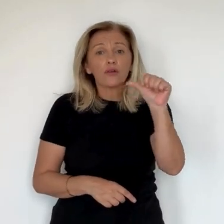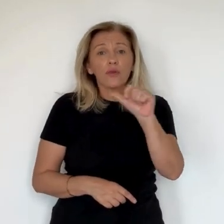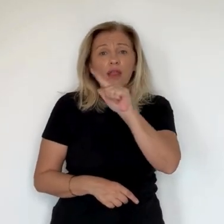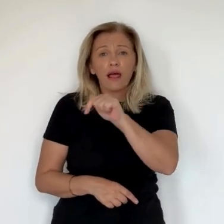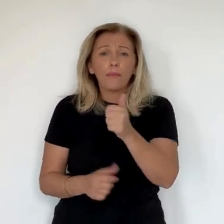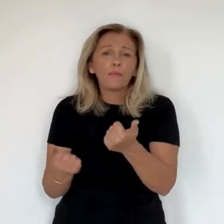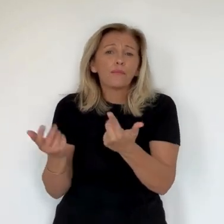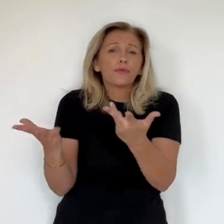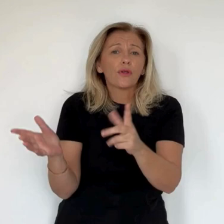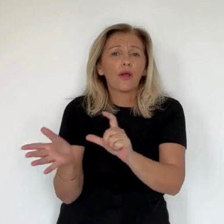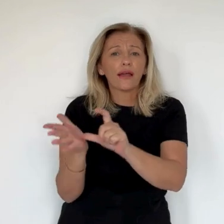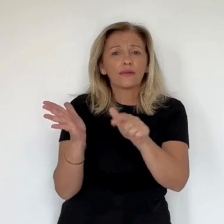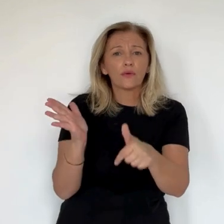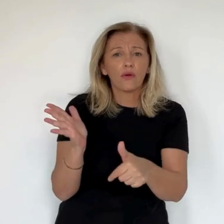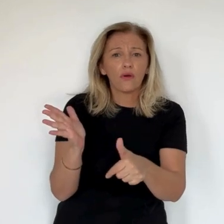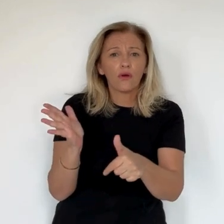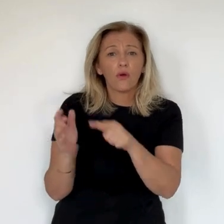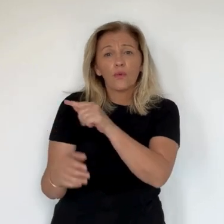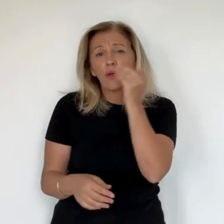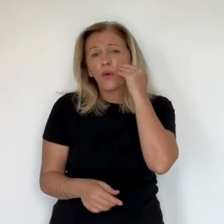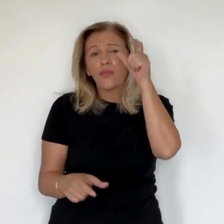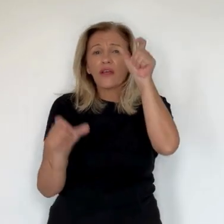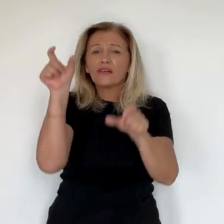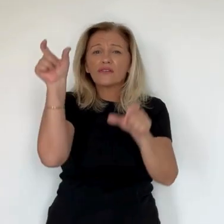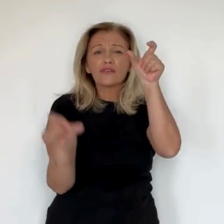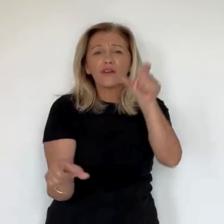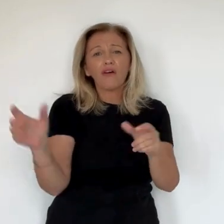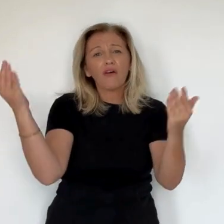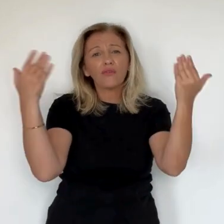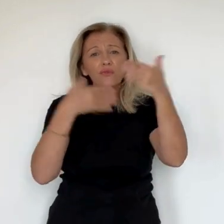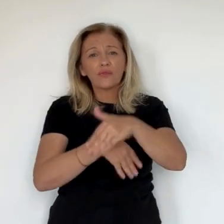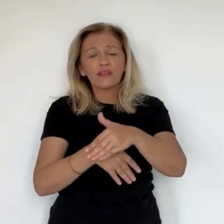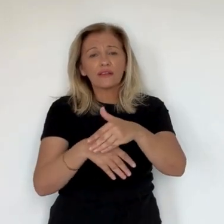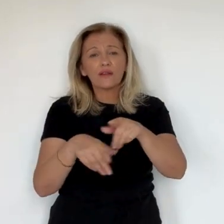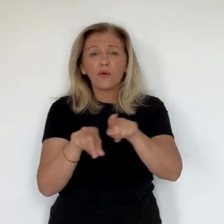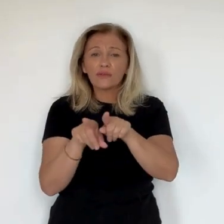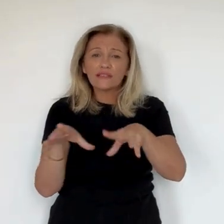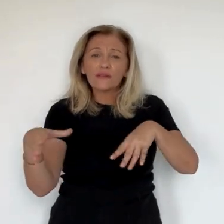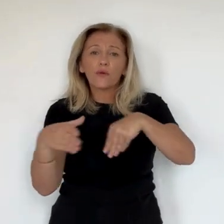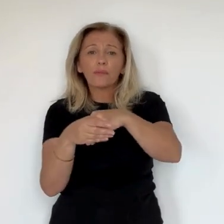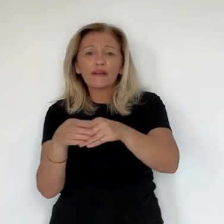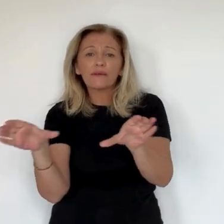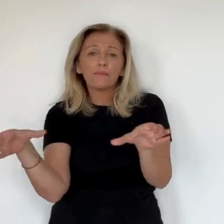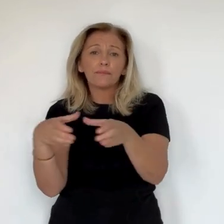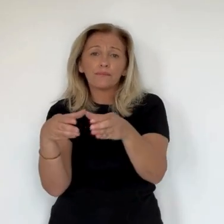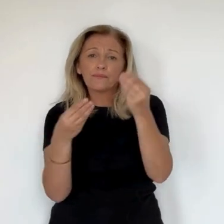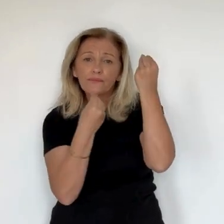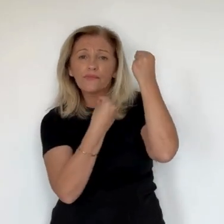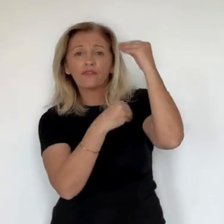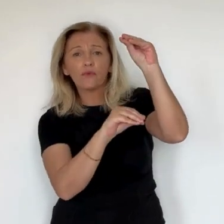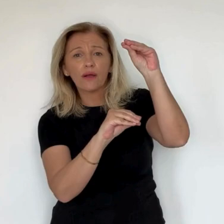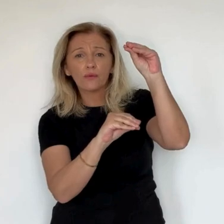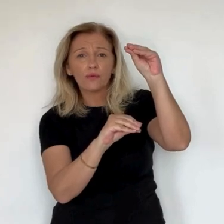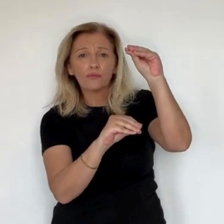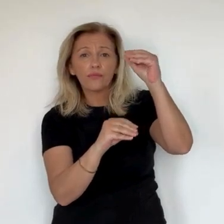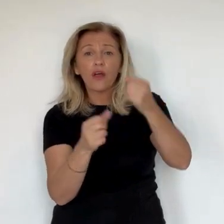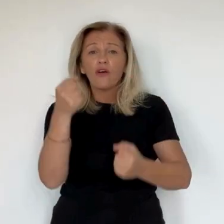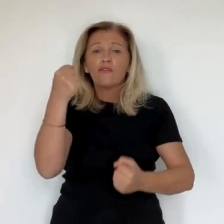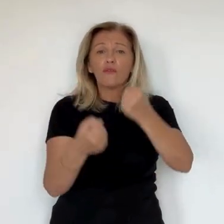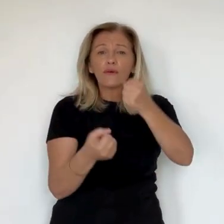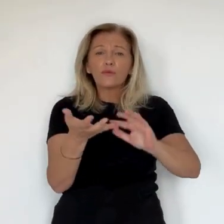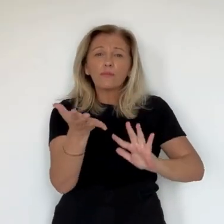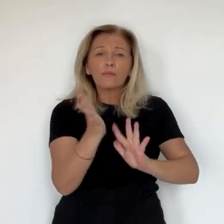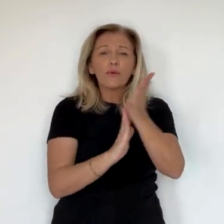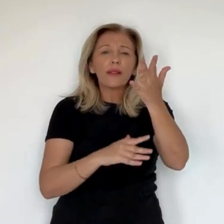et séquestration est ouverte. La piste criminelle est privilégiée. Anjan-Antoine Agniette dirigeait plusieurs restaurants. Il était